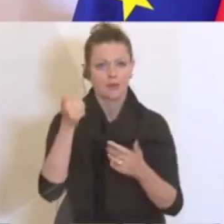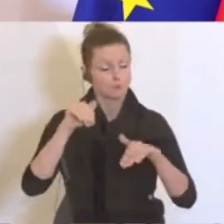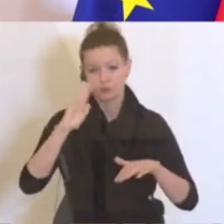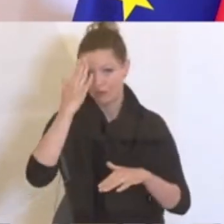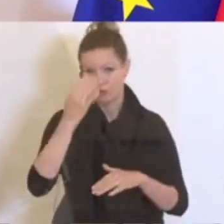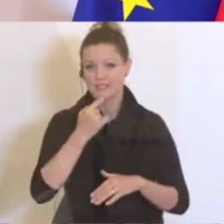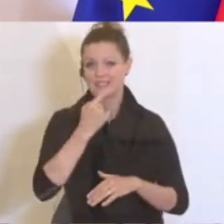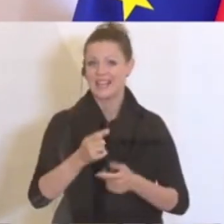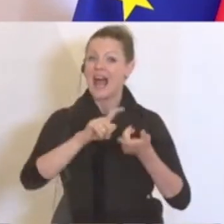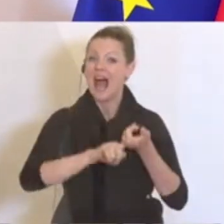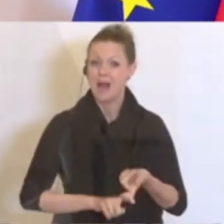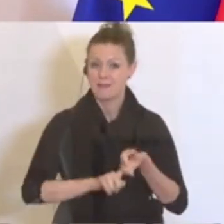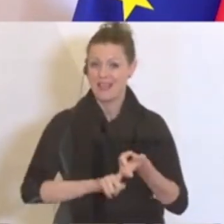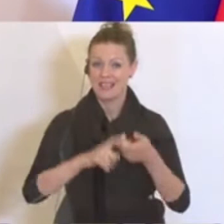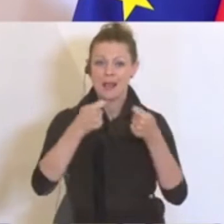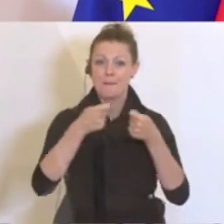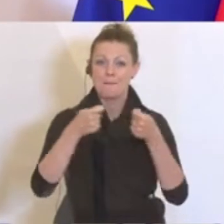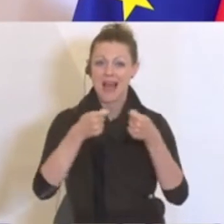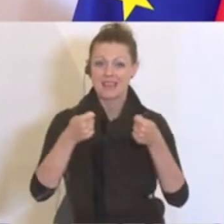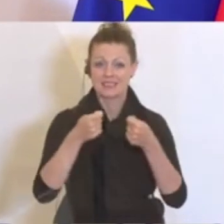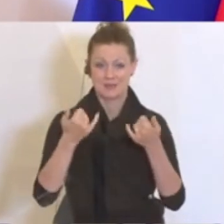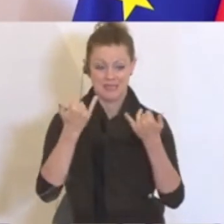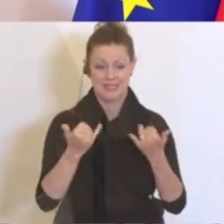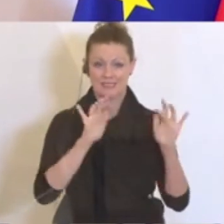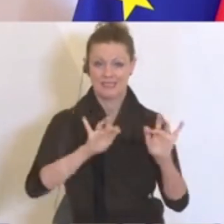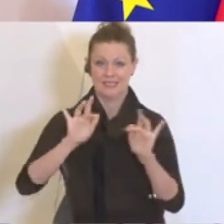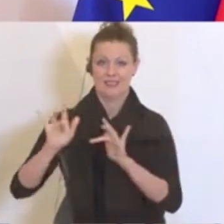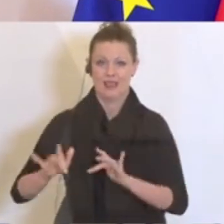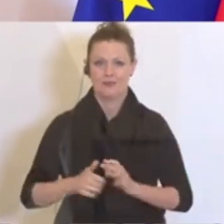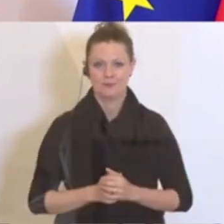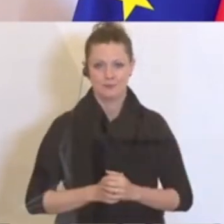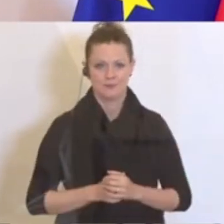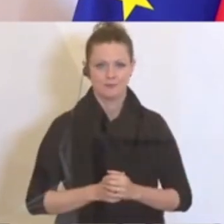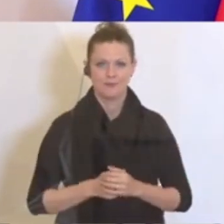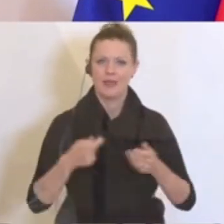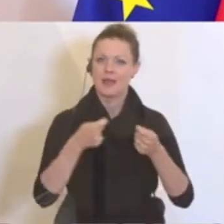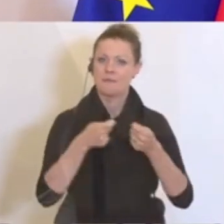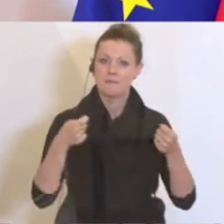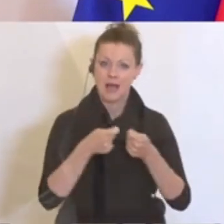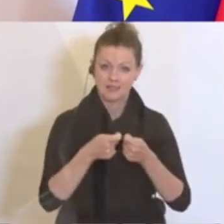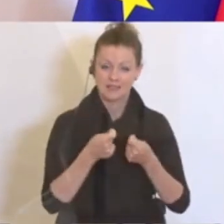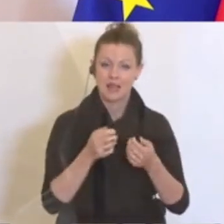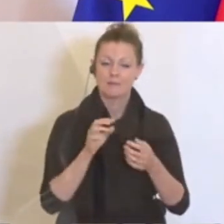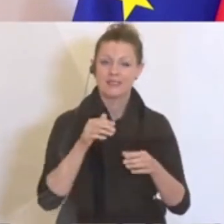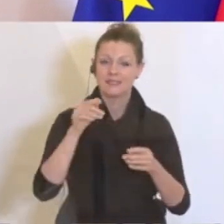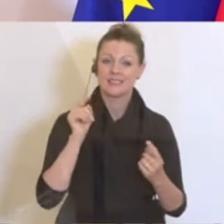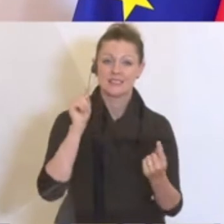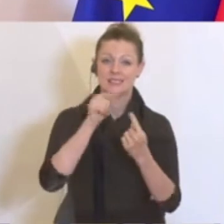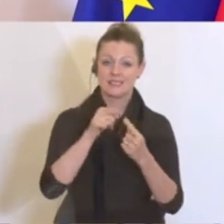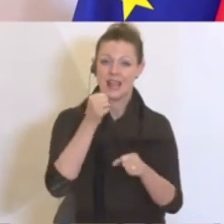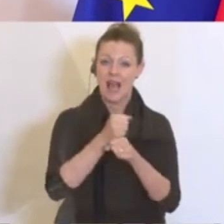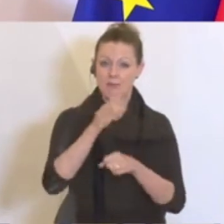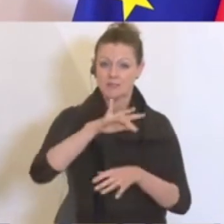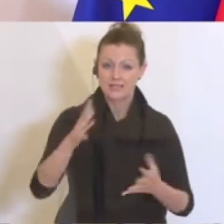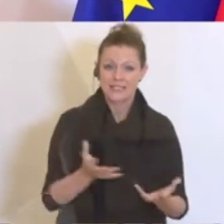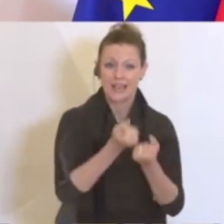bewusst, hängt aber auch von den Maßnahmen ab, die wir jetzt setzen. Maßnahmen, um möglichst viele Arbeitsplätze zu retten, möglichst